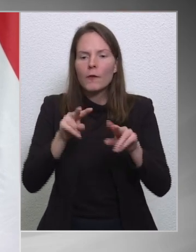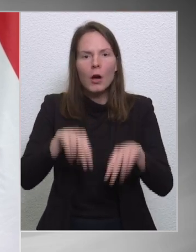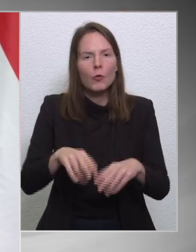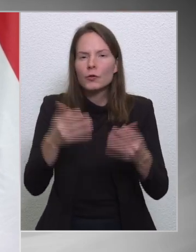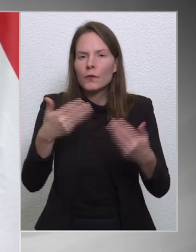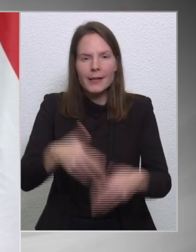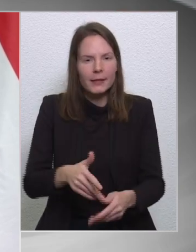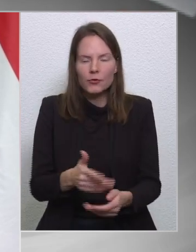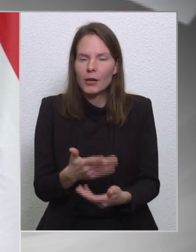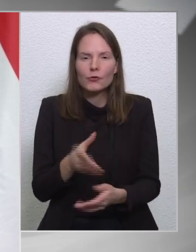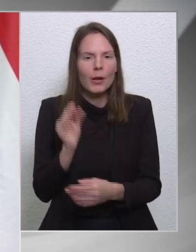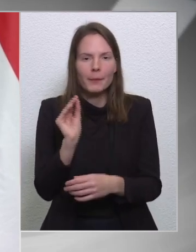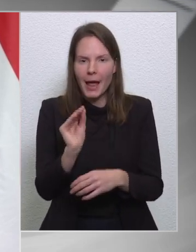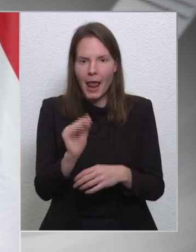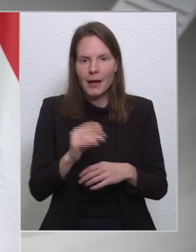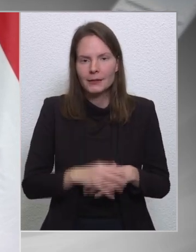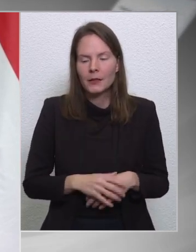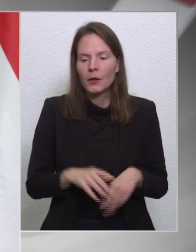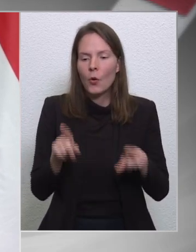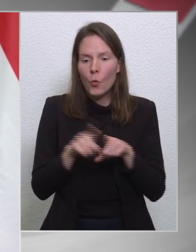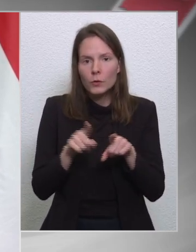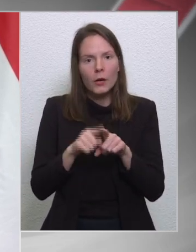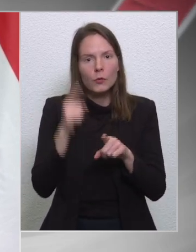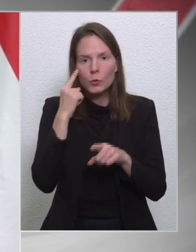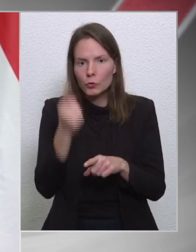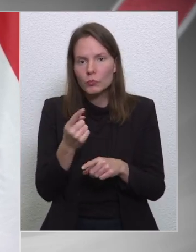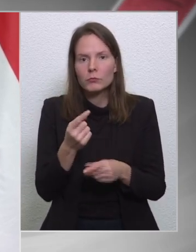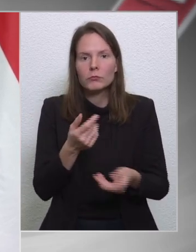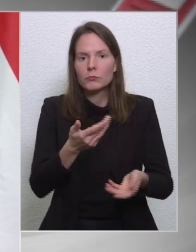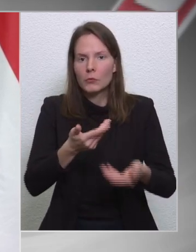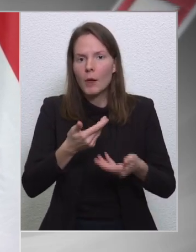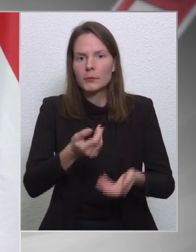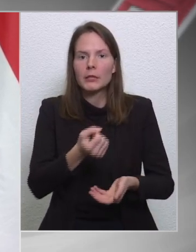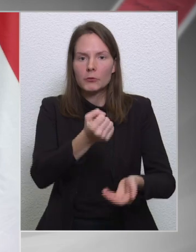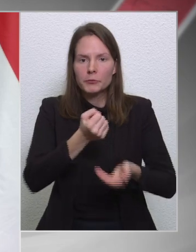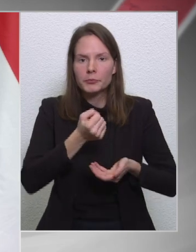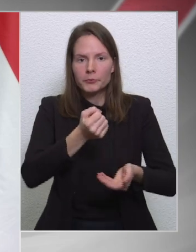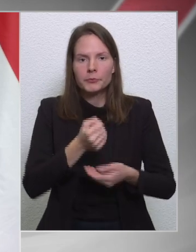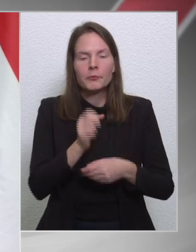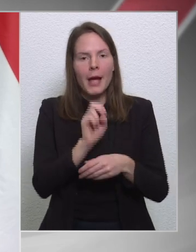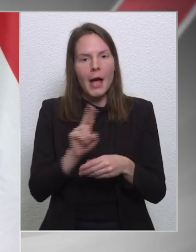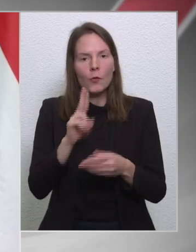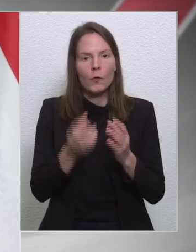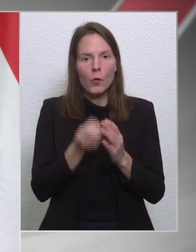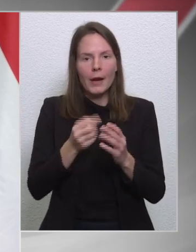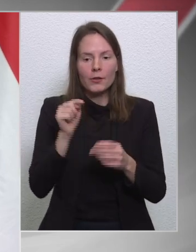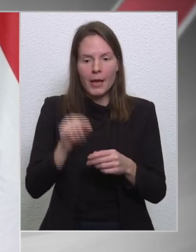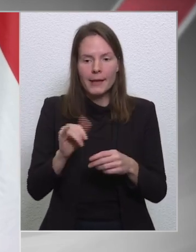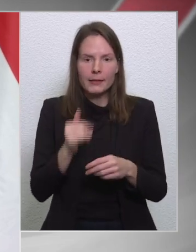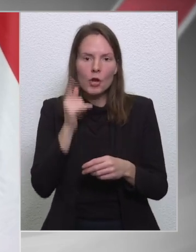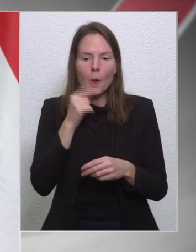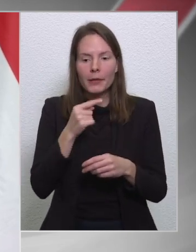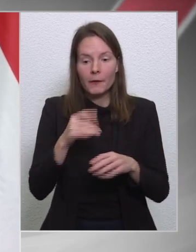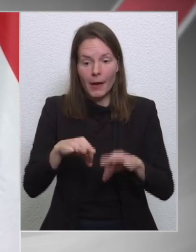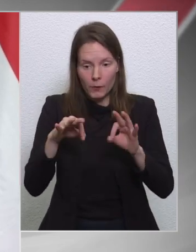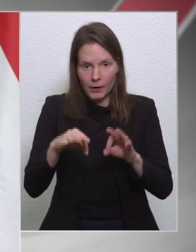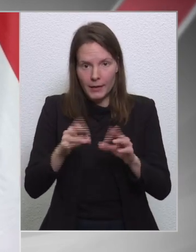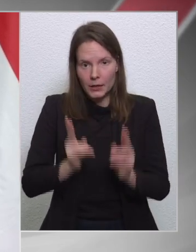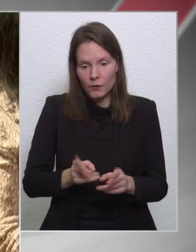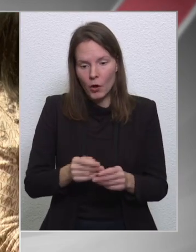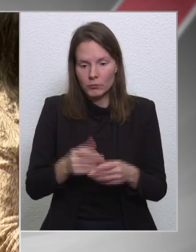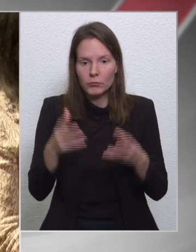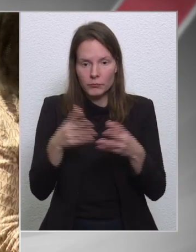sem jelent, semmilyen formában, tehát ugyanúgy tudnak jönni az uniós források, ennek a felfüggesztését is megszűnteti a bizottság. Ebben bízunk.